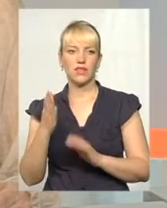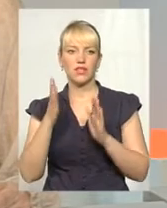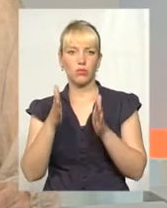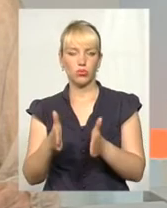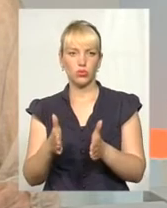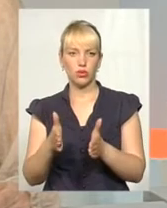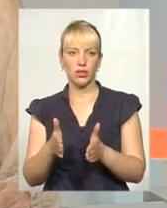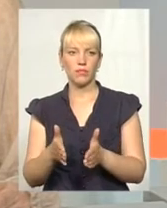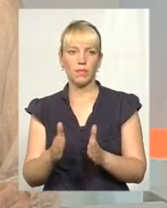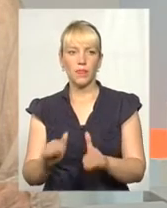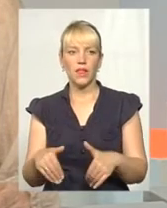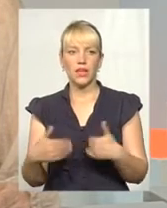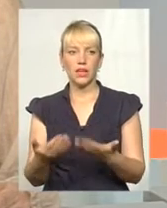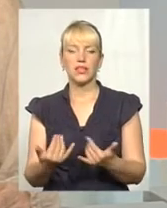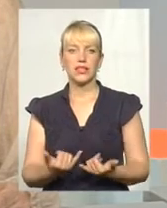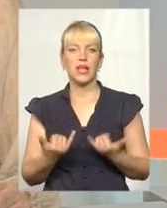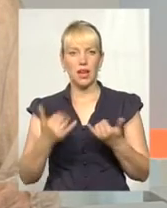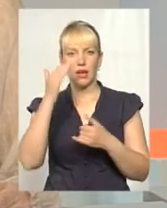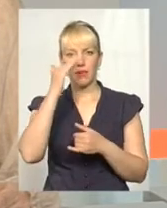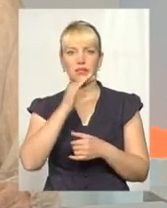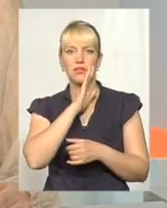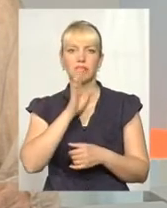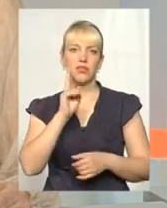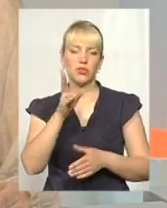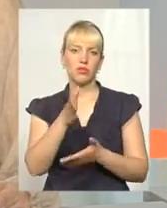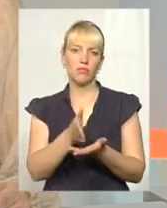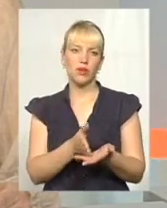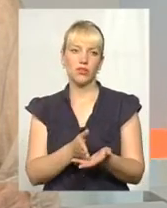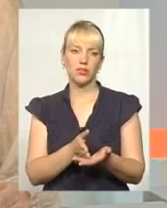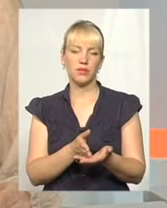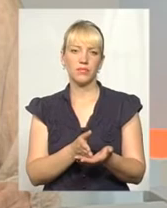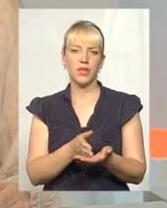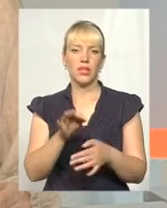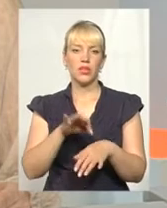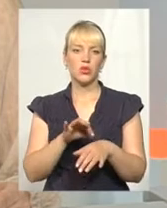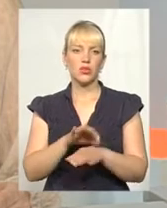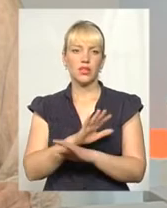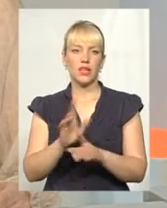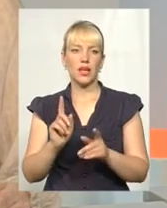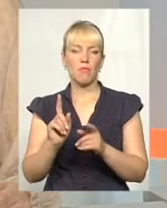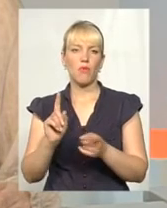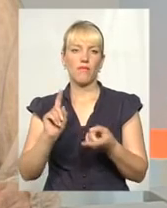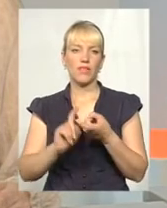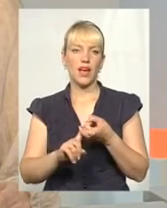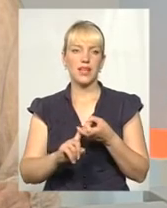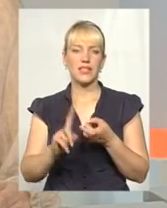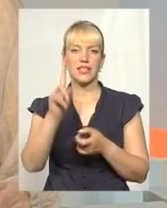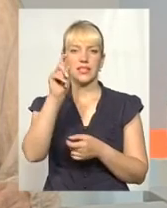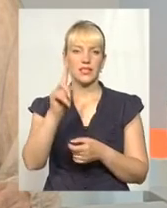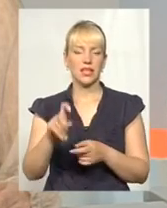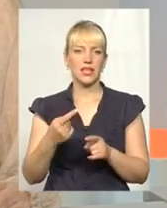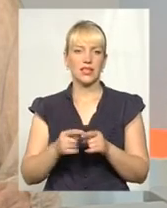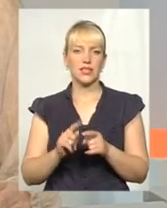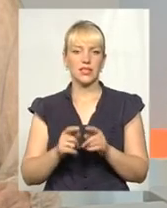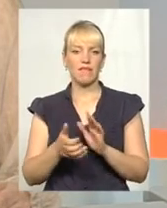рекомендуватися для батьків, які мають нозологі, не пов'язані з опорно-руховим апаратом. Тобто це вади